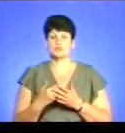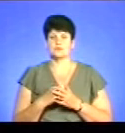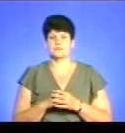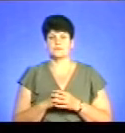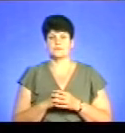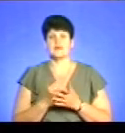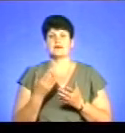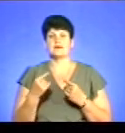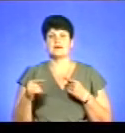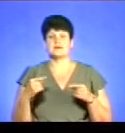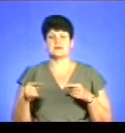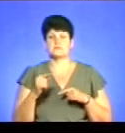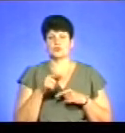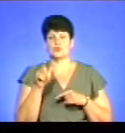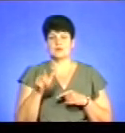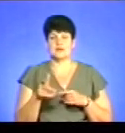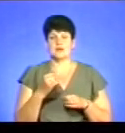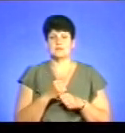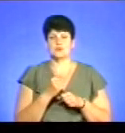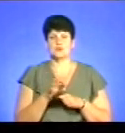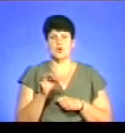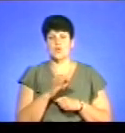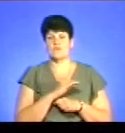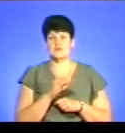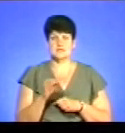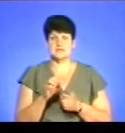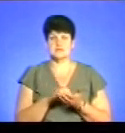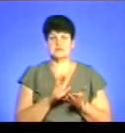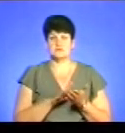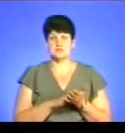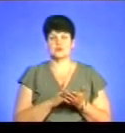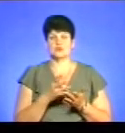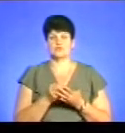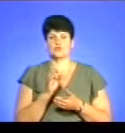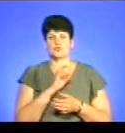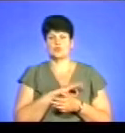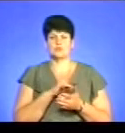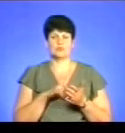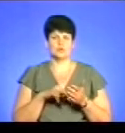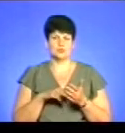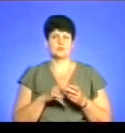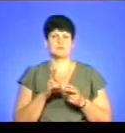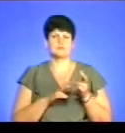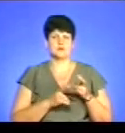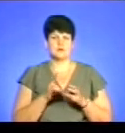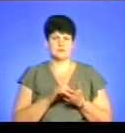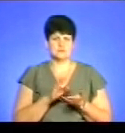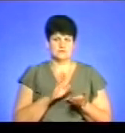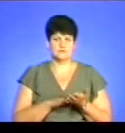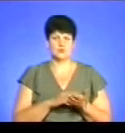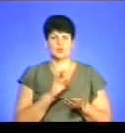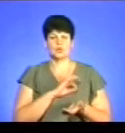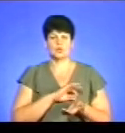яка різниця між тією людиною, яка працює офіційно, і декларує свої доходи, і податковий, чи підприємство декларує доходи